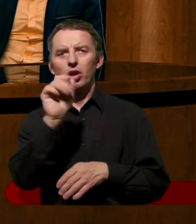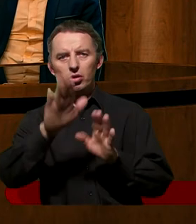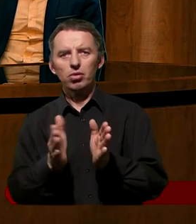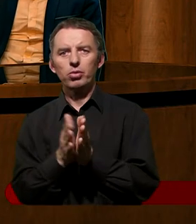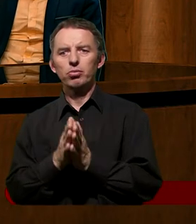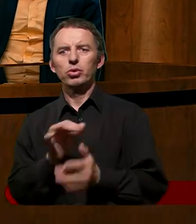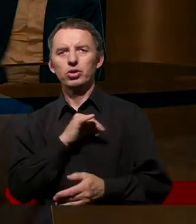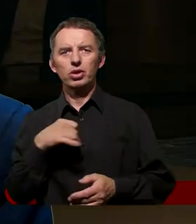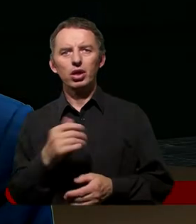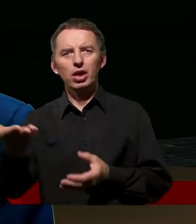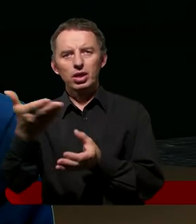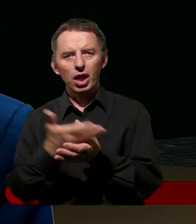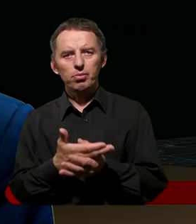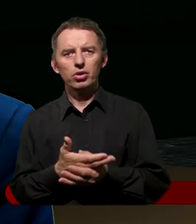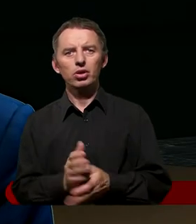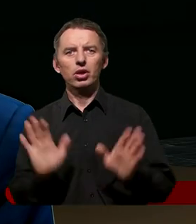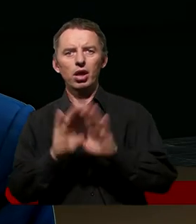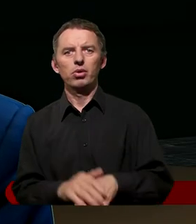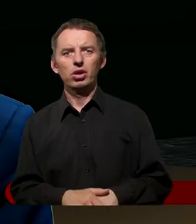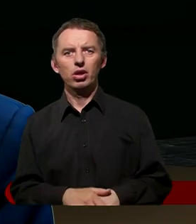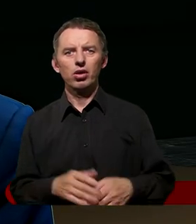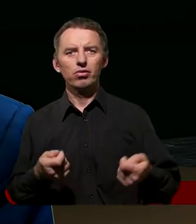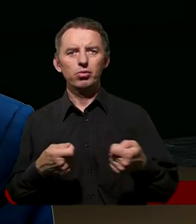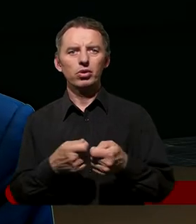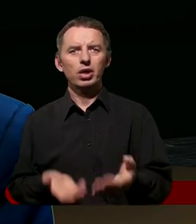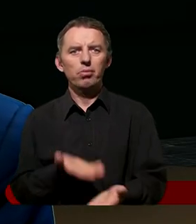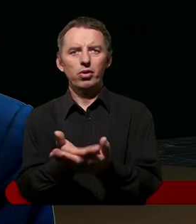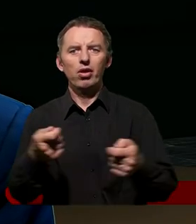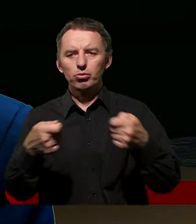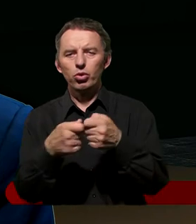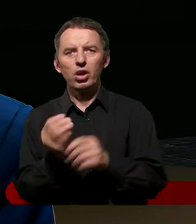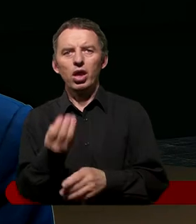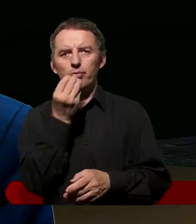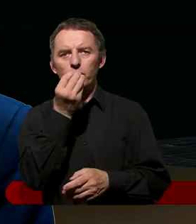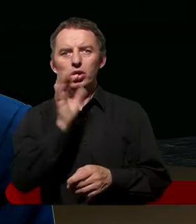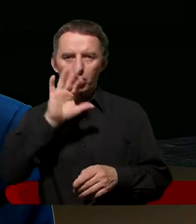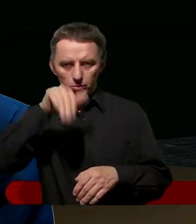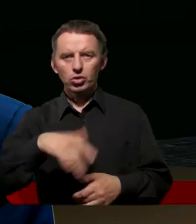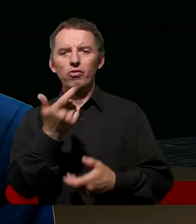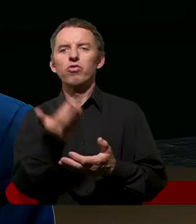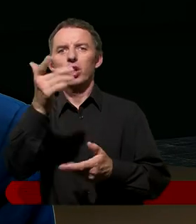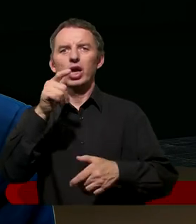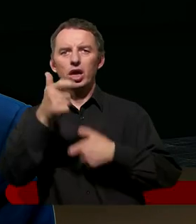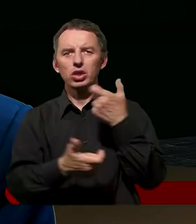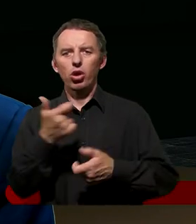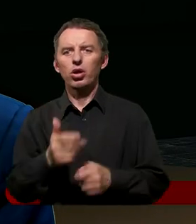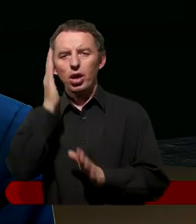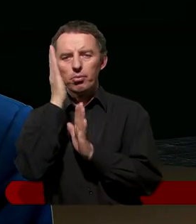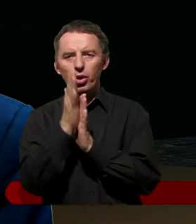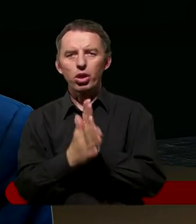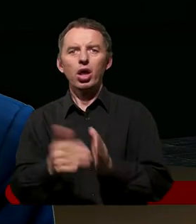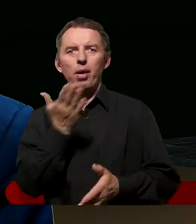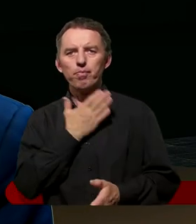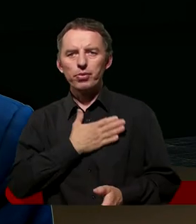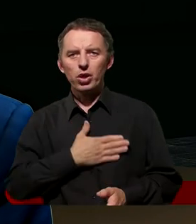nabożeństwo, gdybym może zaoferował jej posiłek później jakiś. Mogłem tyle rzeczy zrobić, tak po prostu